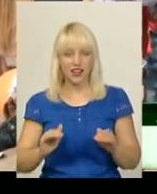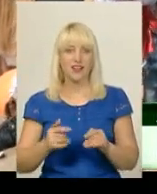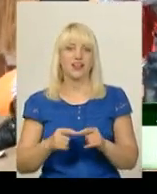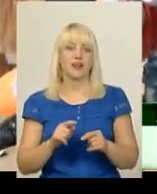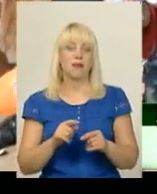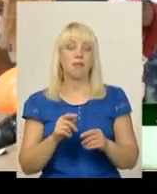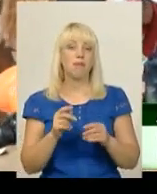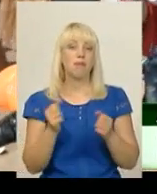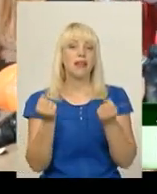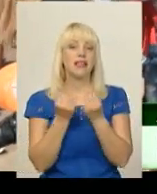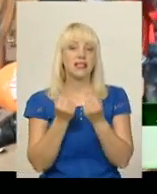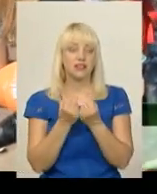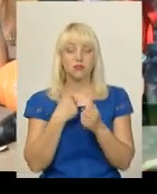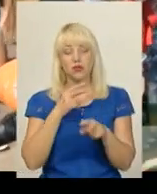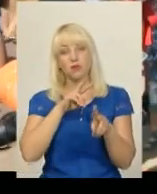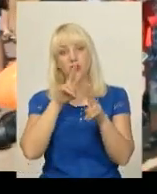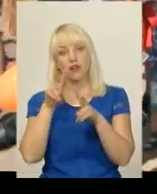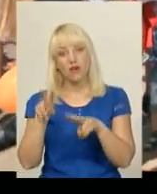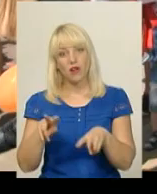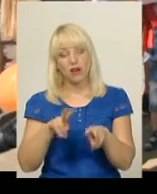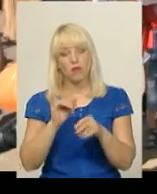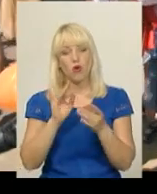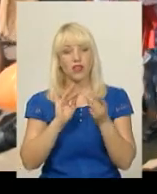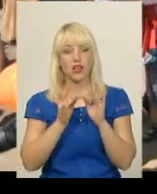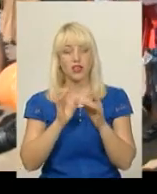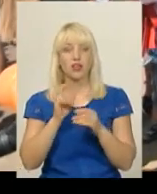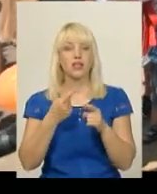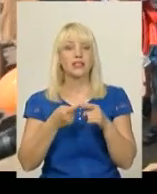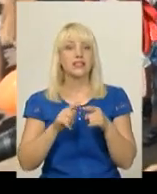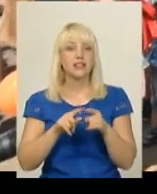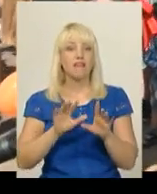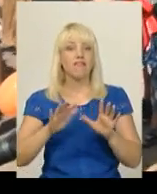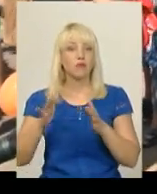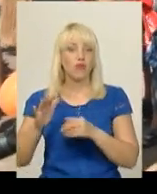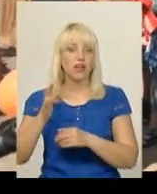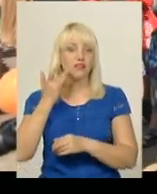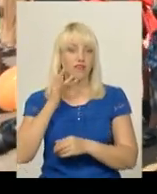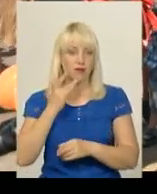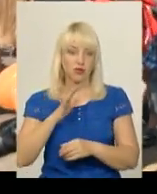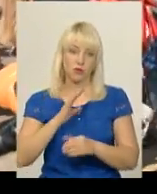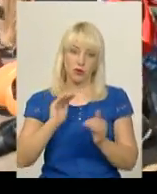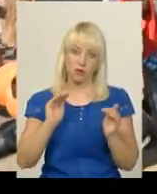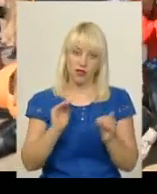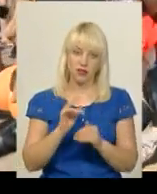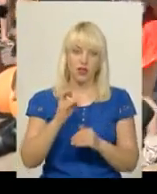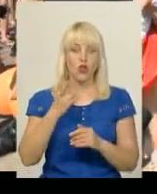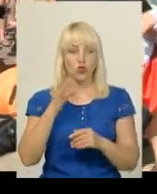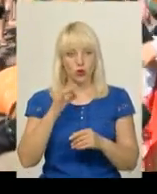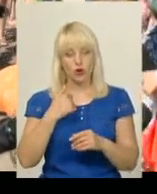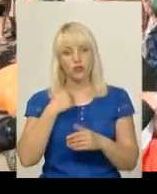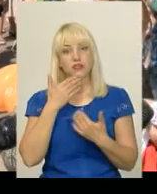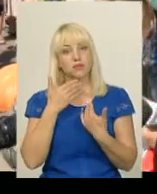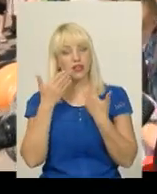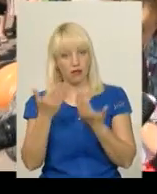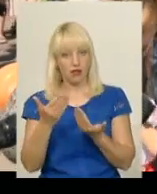переглядали просто по інтернету апарати, це відбувається. Ну, до прикладу, в Америці. Ну, ще були зовсім маленькі, але задали цілком таке розумне